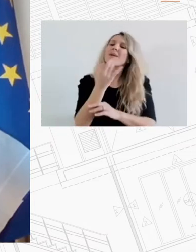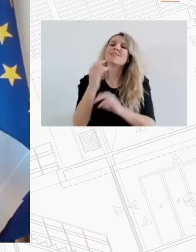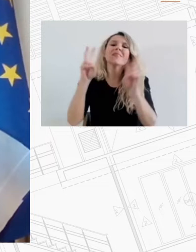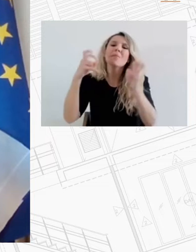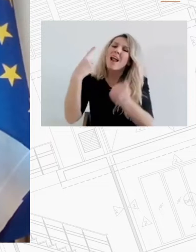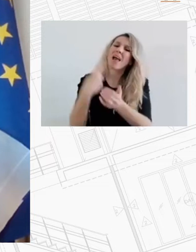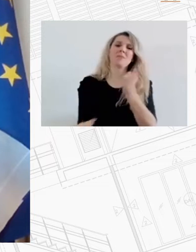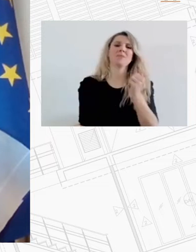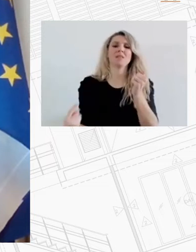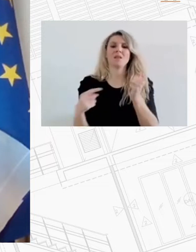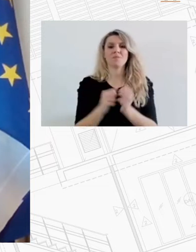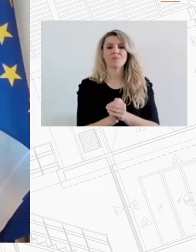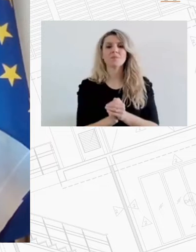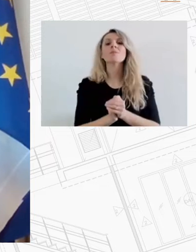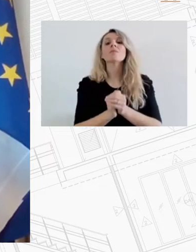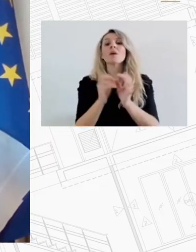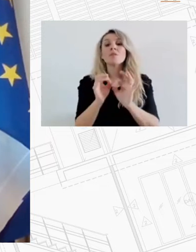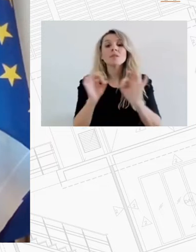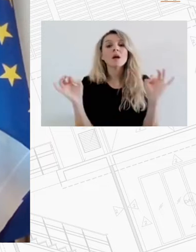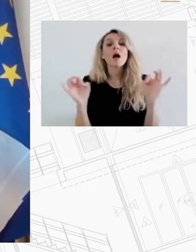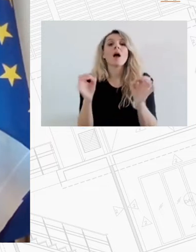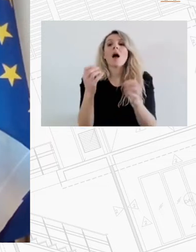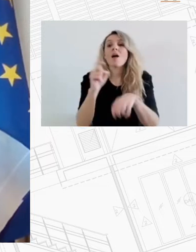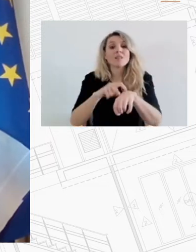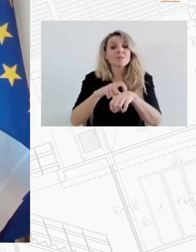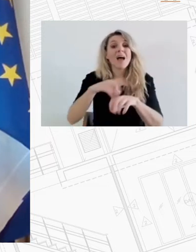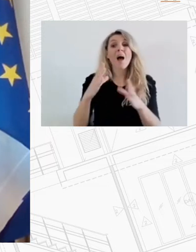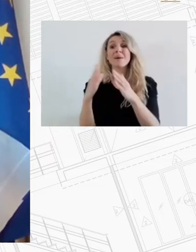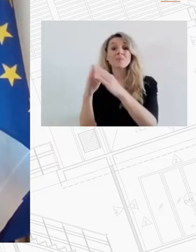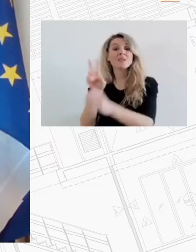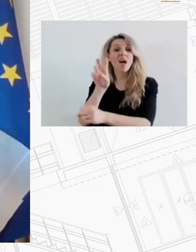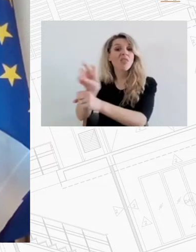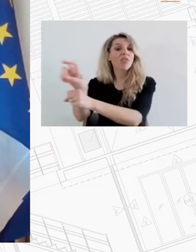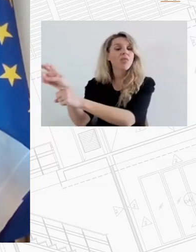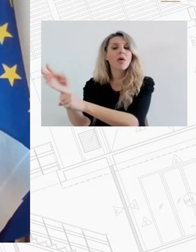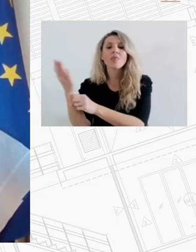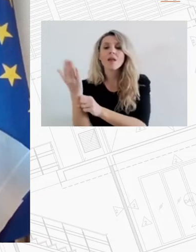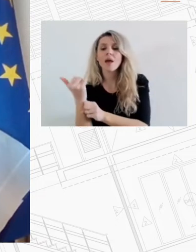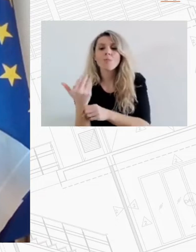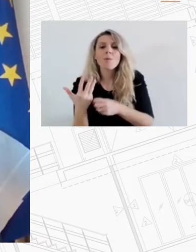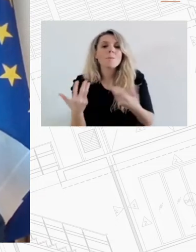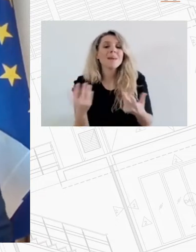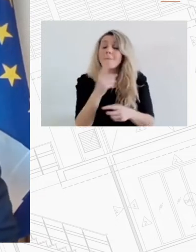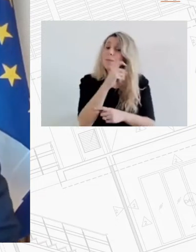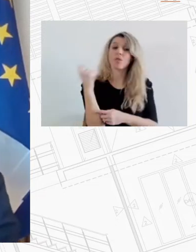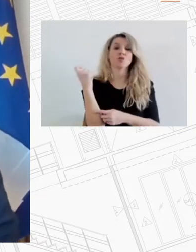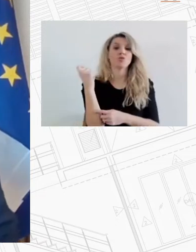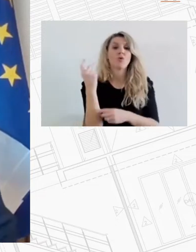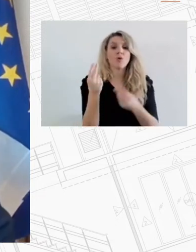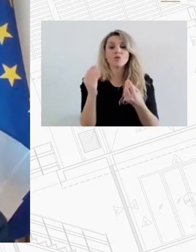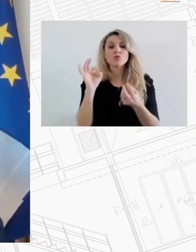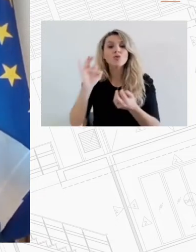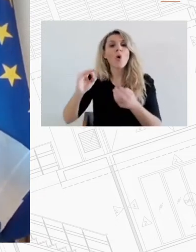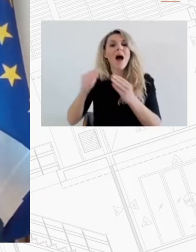Καταρχήν, χωρίς ένα απόθεμα οικονομικά προσφητών κατοικιών οι προσπάθειες για την αντιμετώπιση της αστεγίας και για την